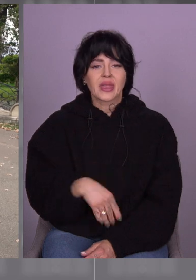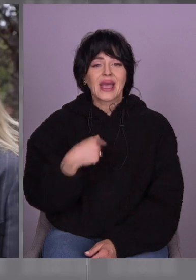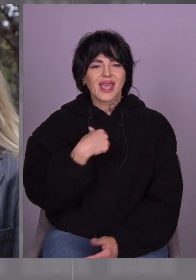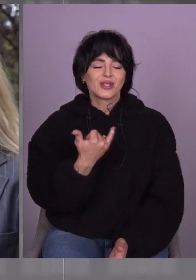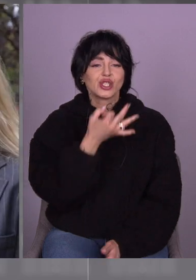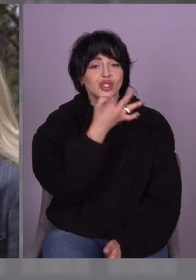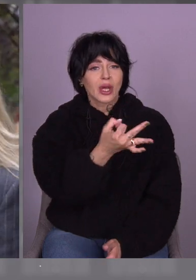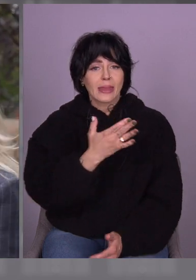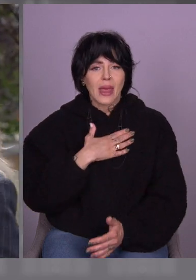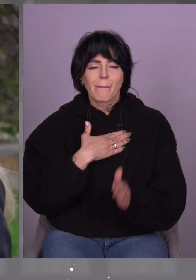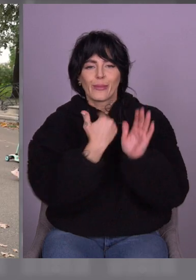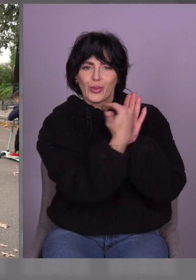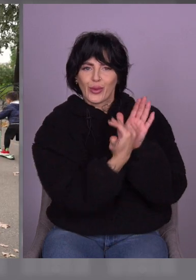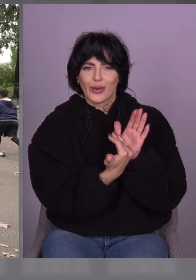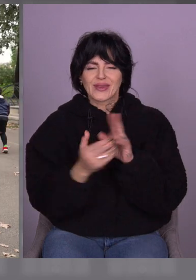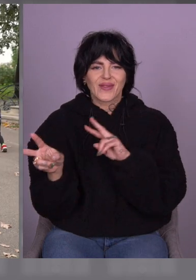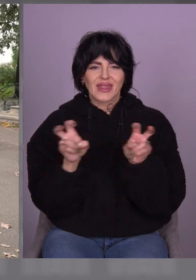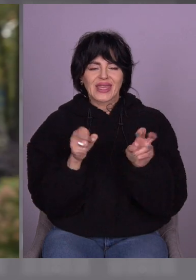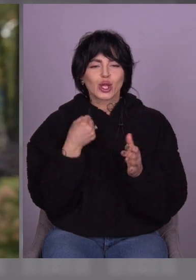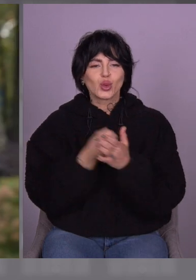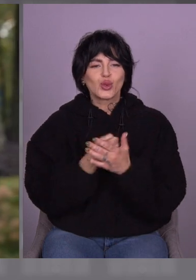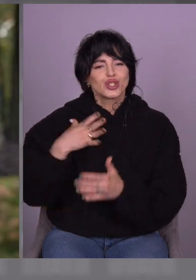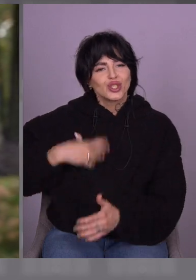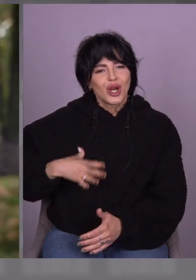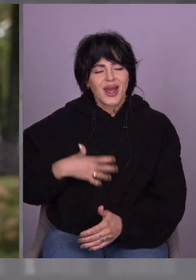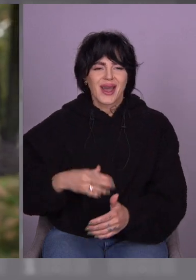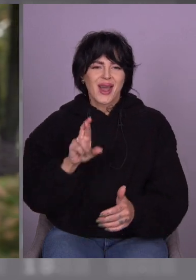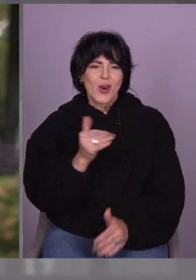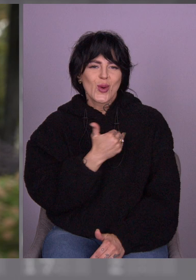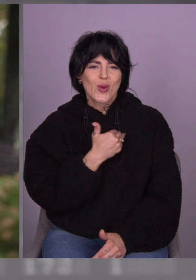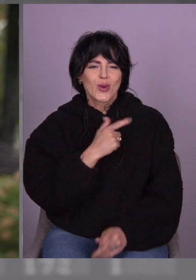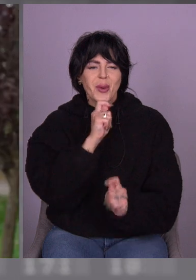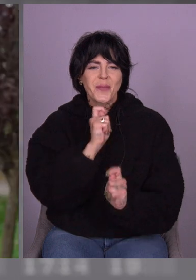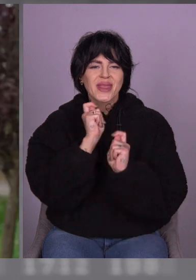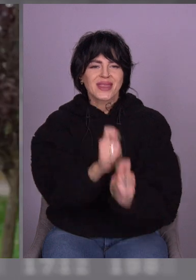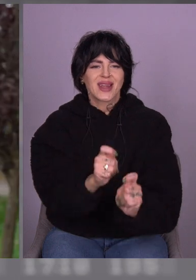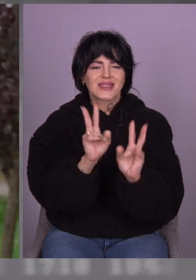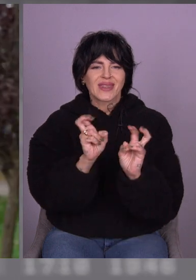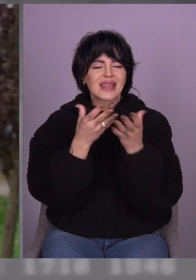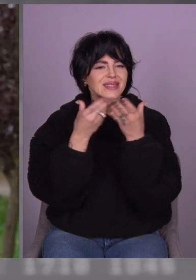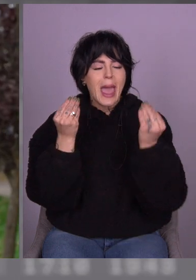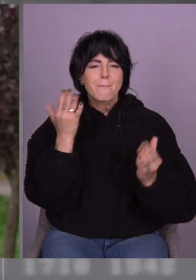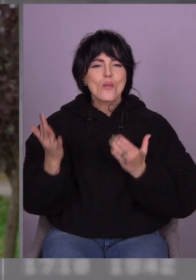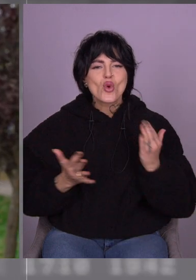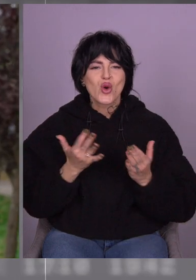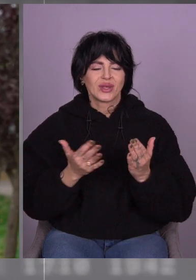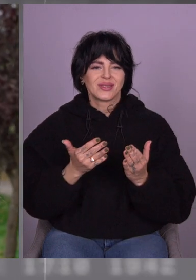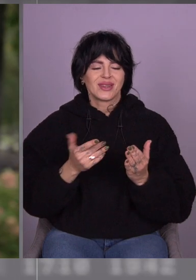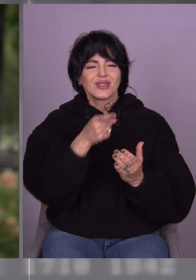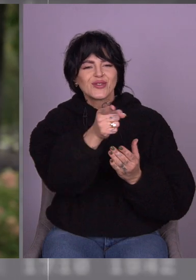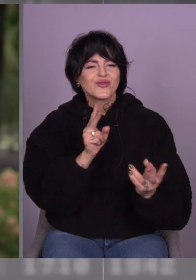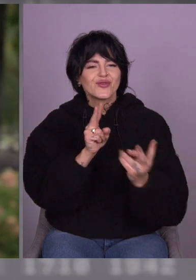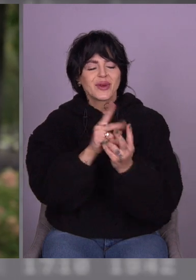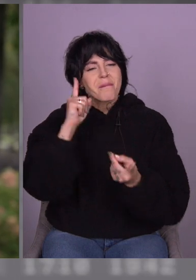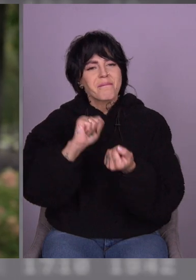називається «Дочекаюсь». Ми дуже хотіли вам подарувати незабутні емоції, дійсно зробити цю зустріч такою, щоб ви пам'ятали її на